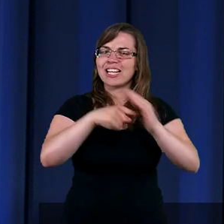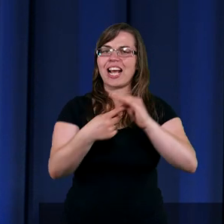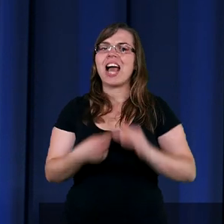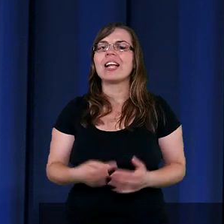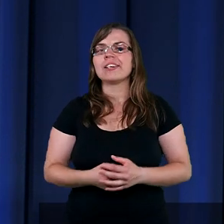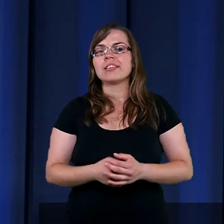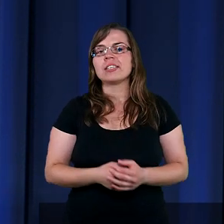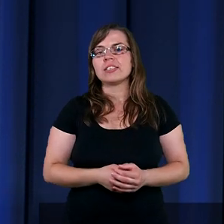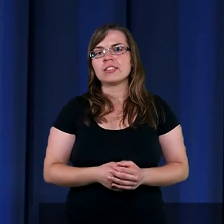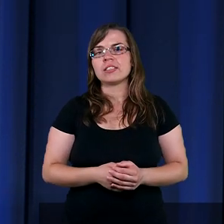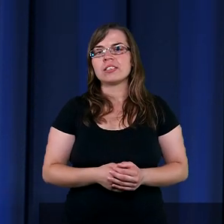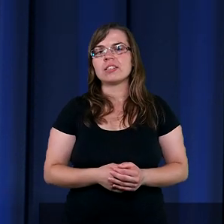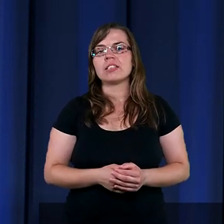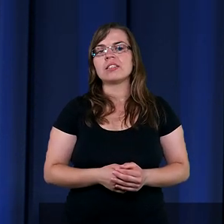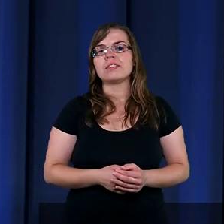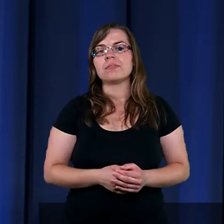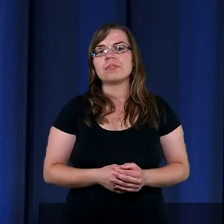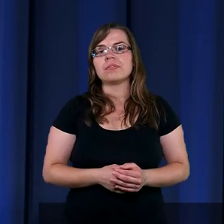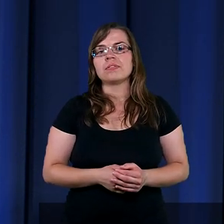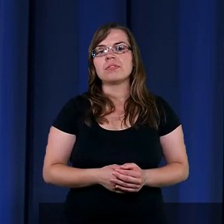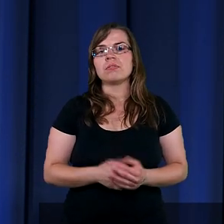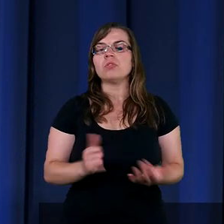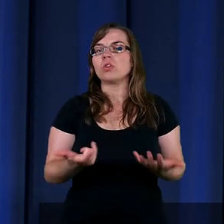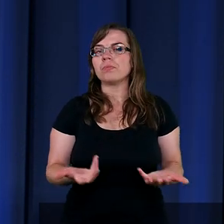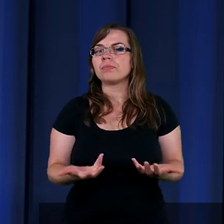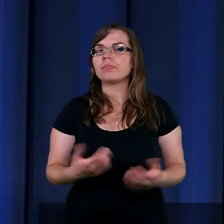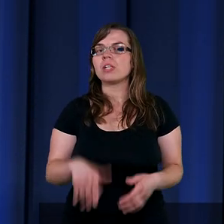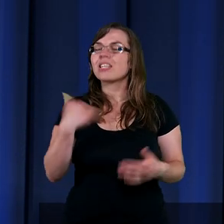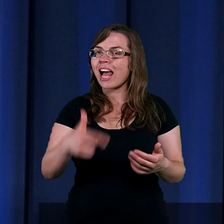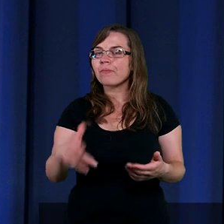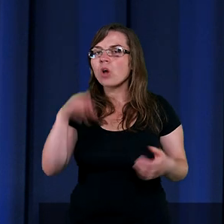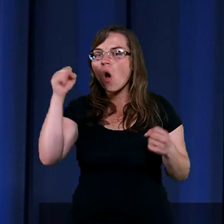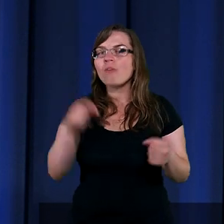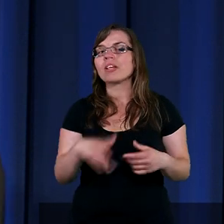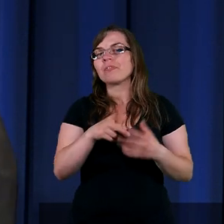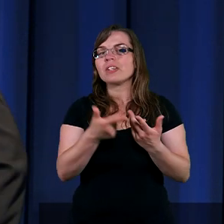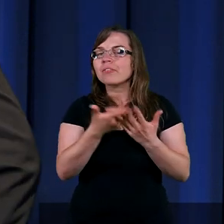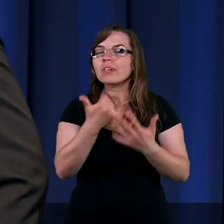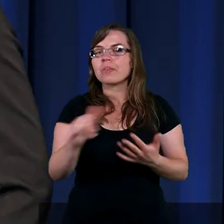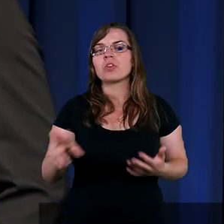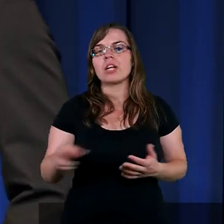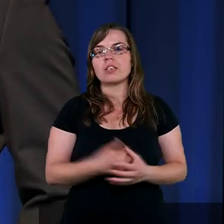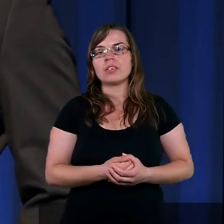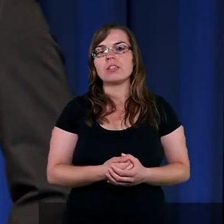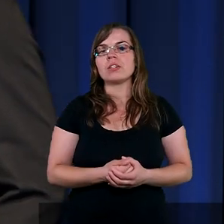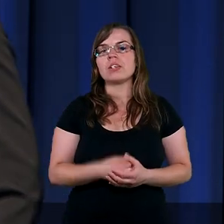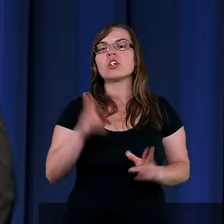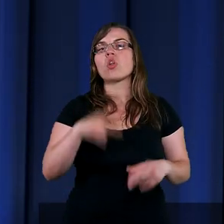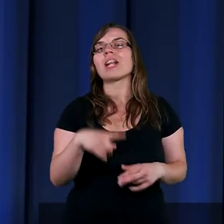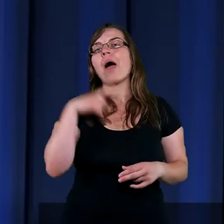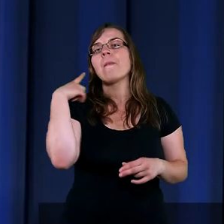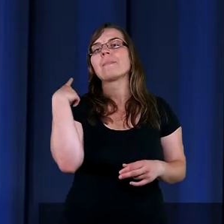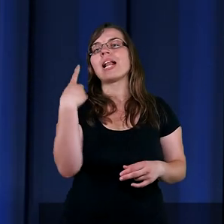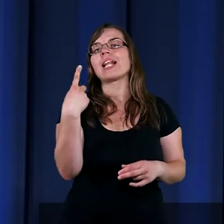I koniec. Koniec. Dostały mi owce i została mi ta pustynia. I zostałem sam.